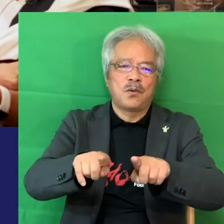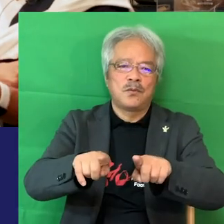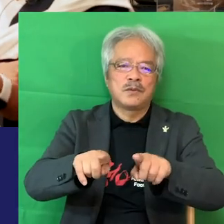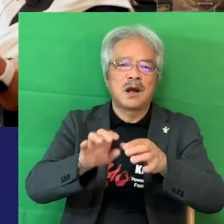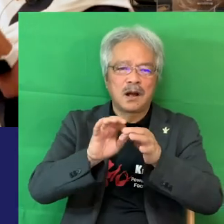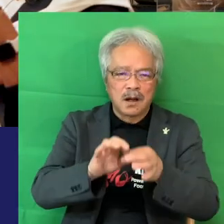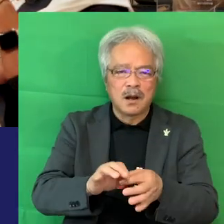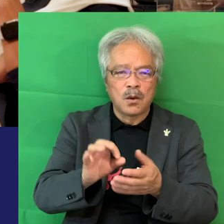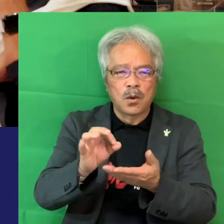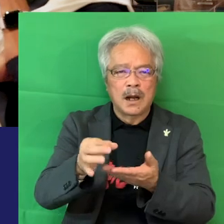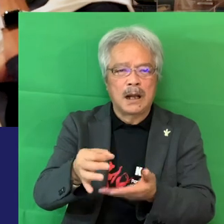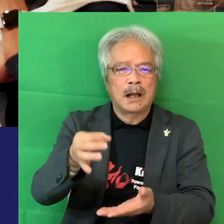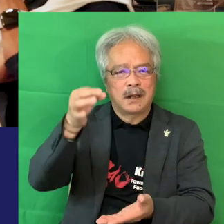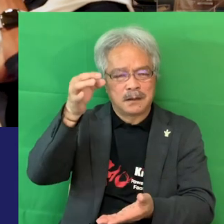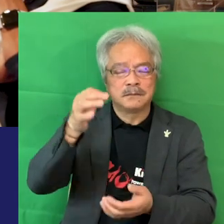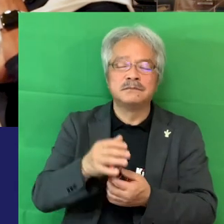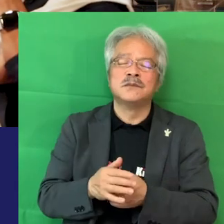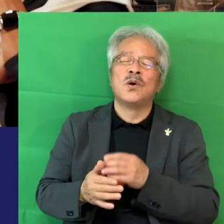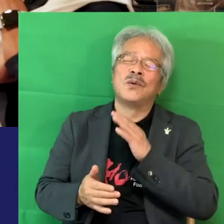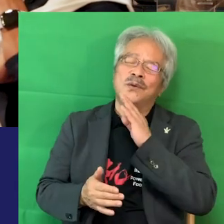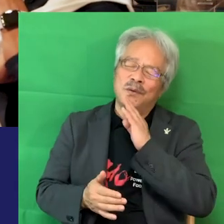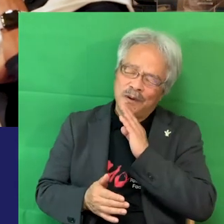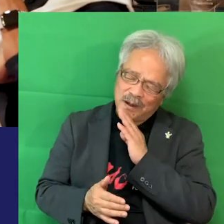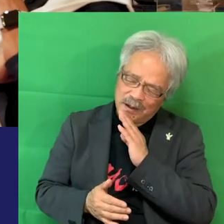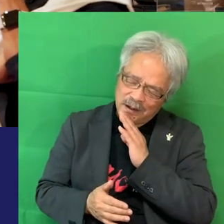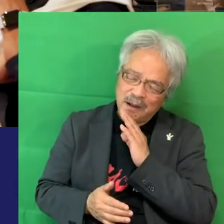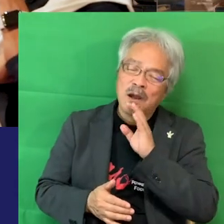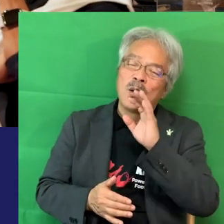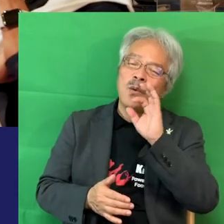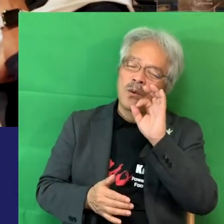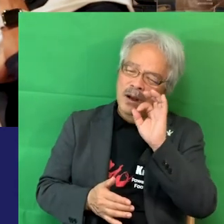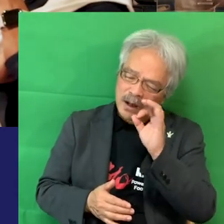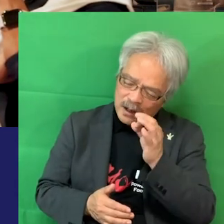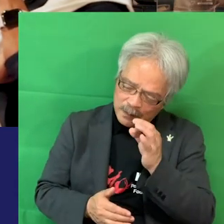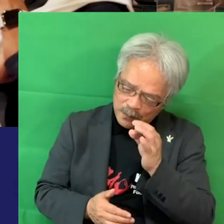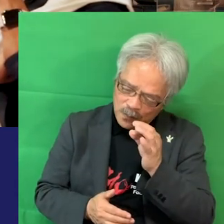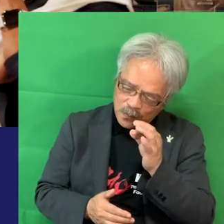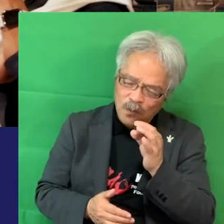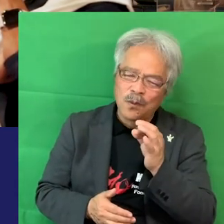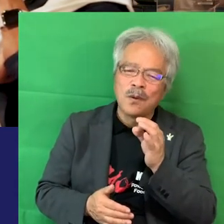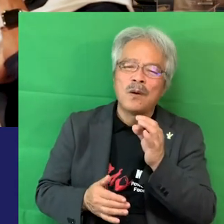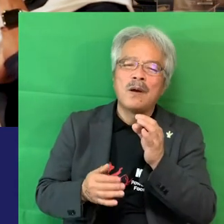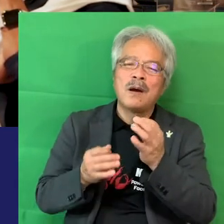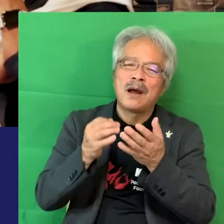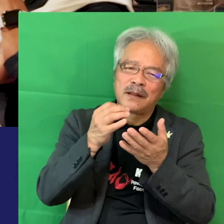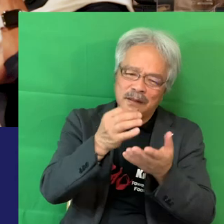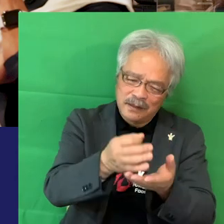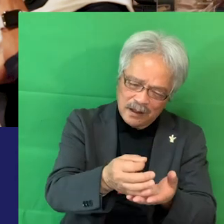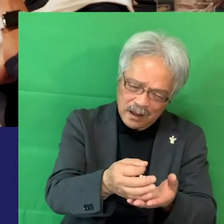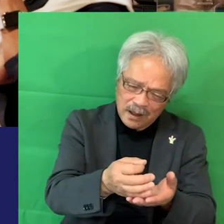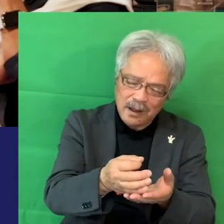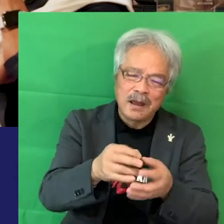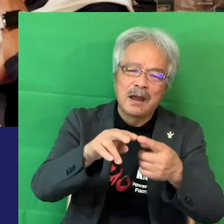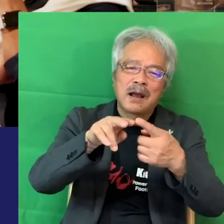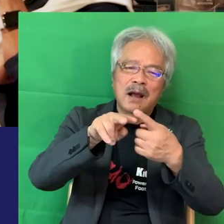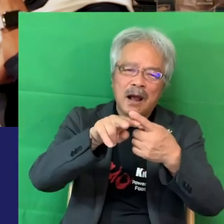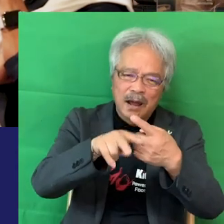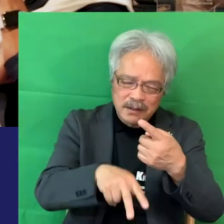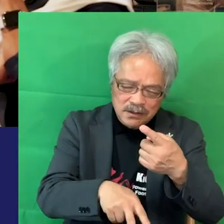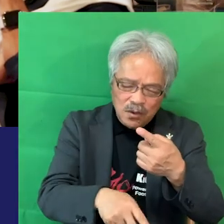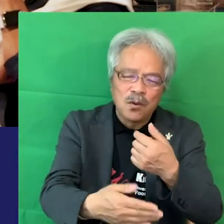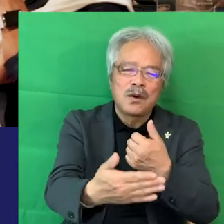もかかるいやだからね本当はお金があってその一緒に介助介護の人たちも行って